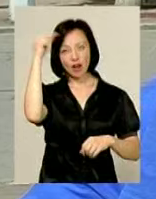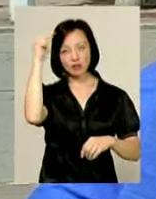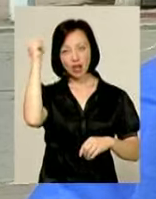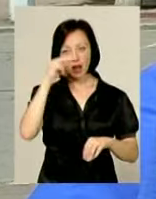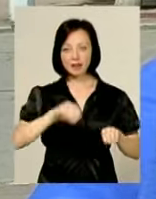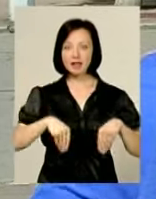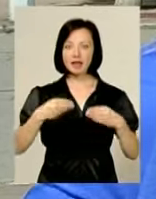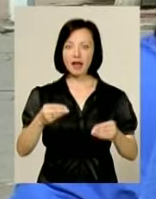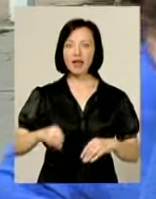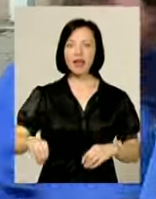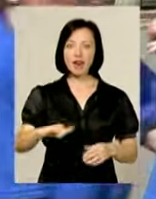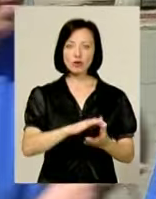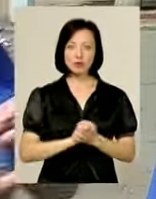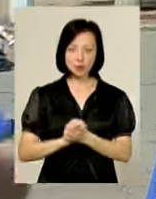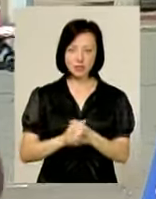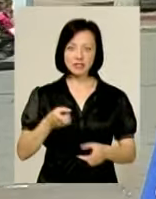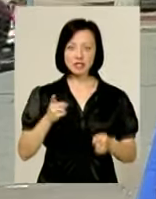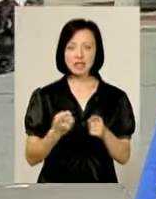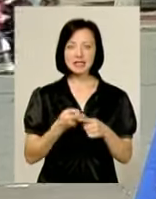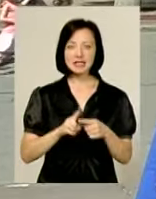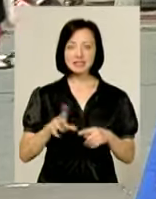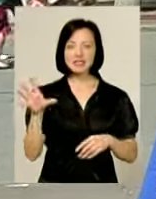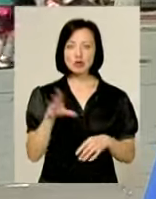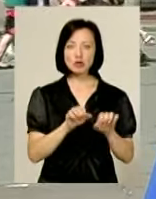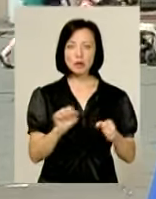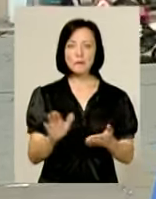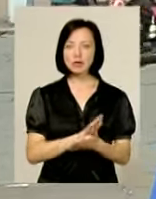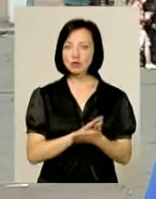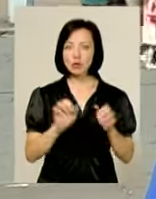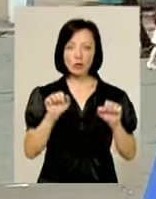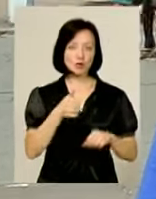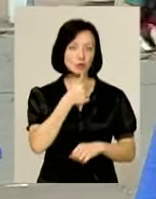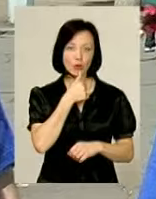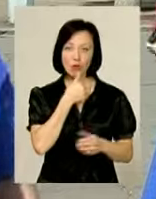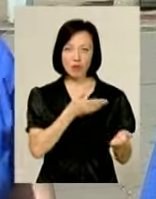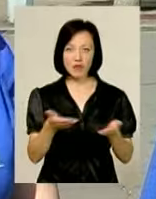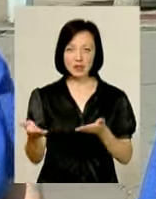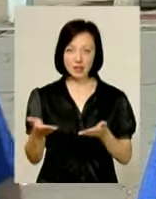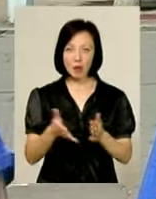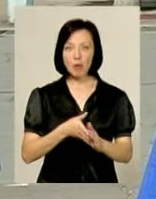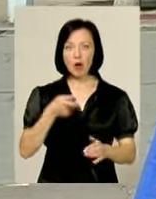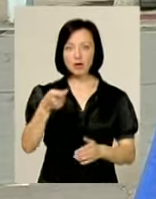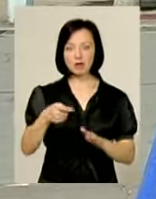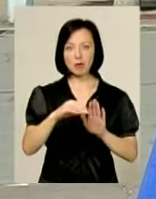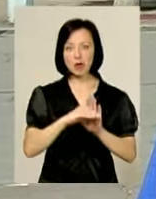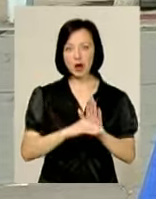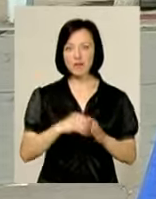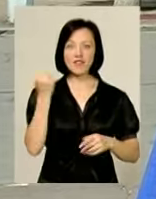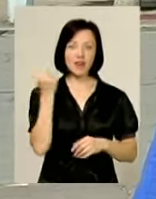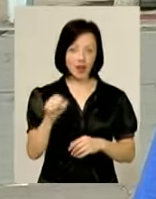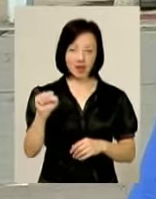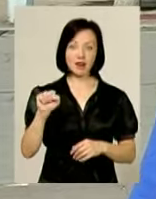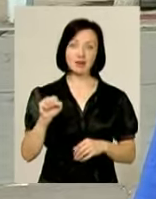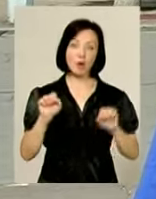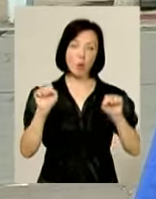які надає Європейський Союз. Звичайно, всі ці можливості безкоштовні, кожен може спробувати. Податися на програму, виграти